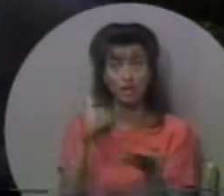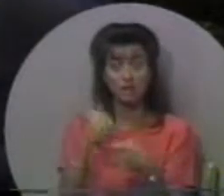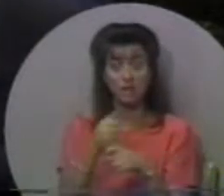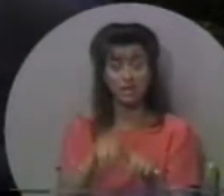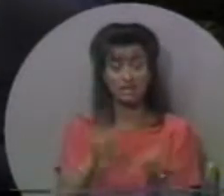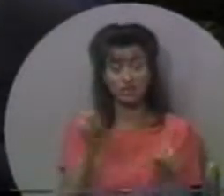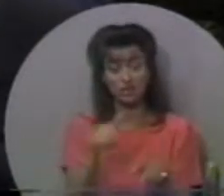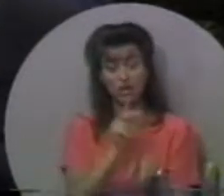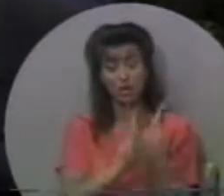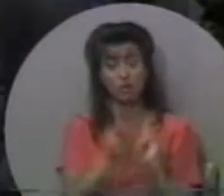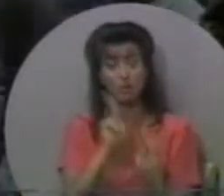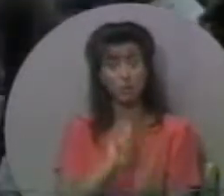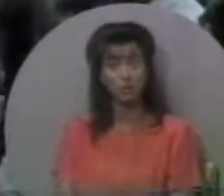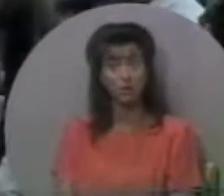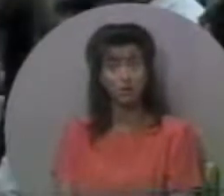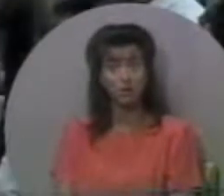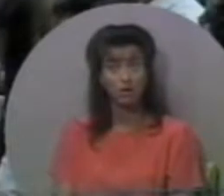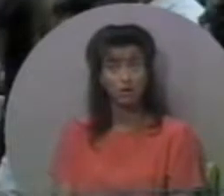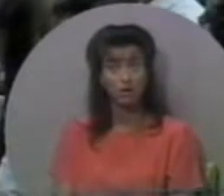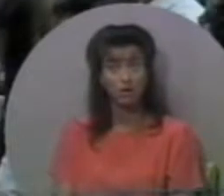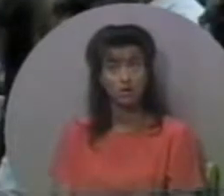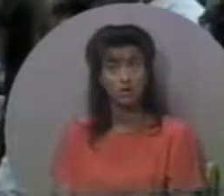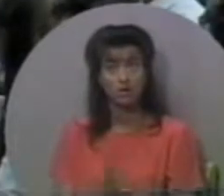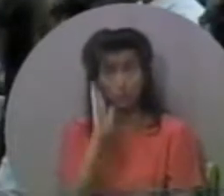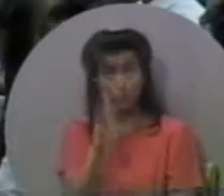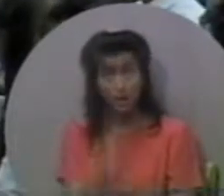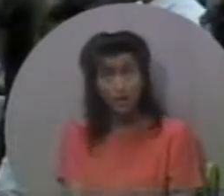чи це би означало будь-що для інших?